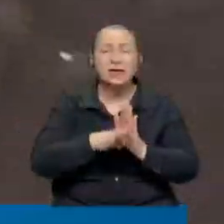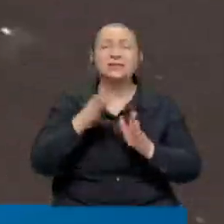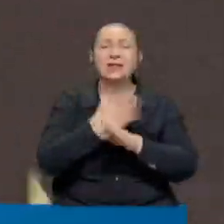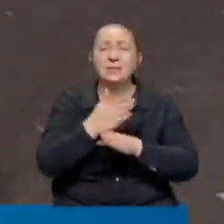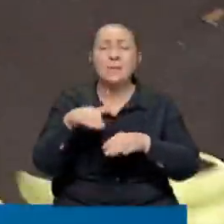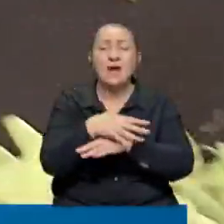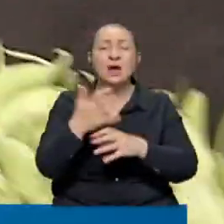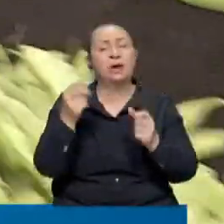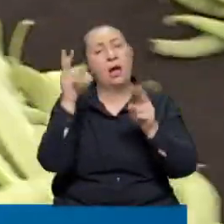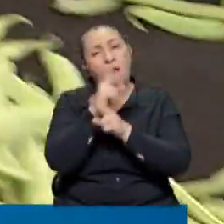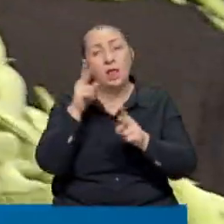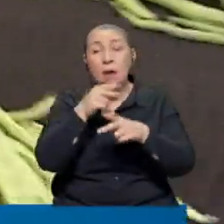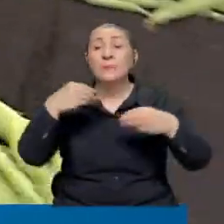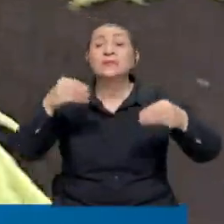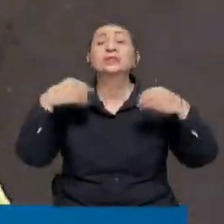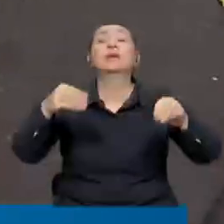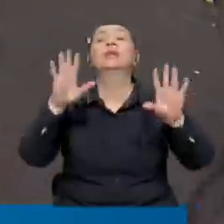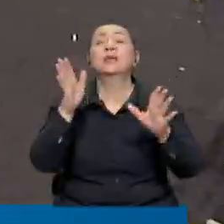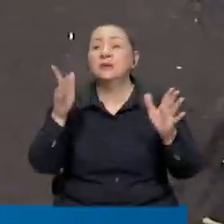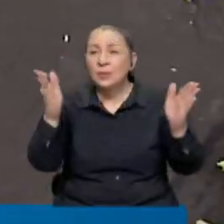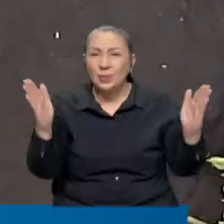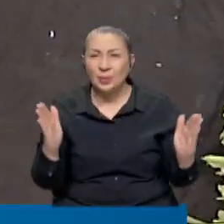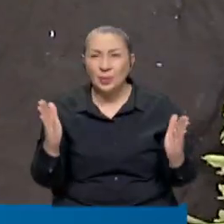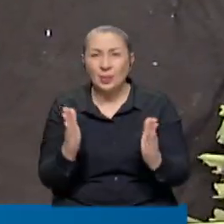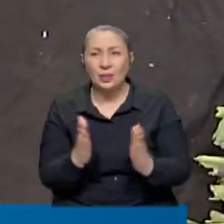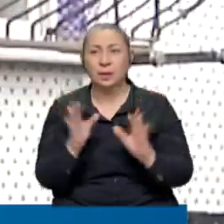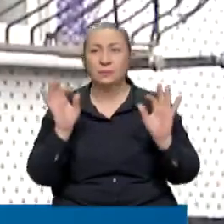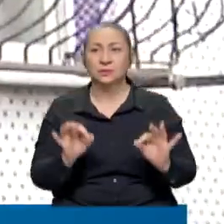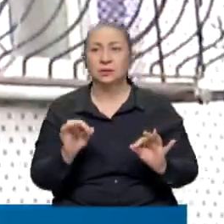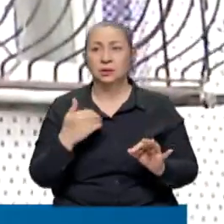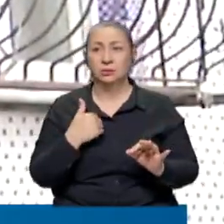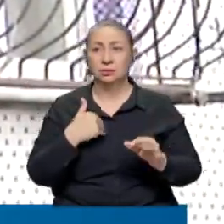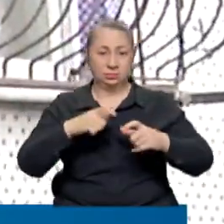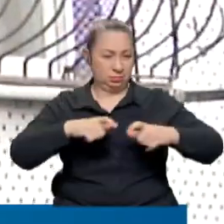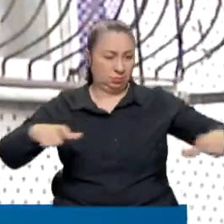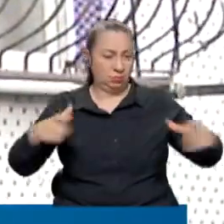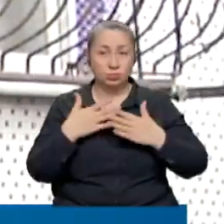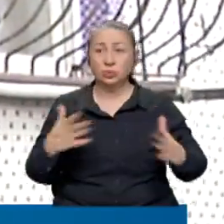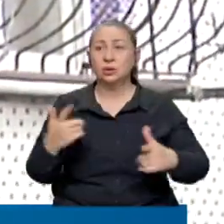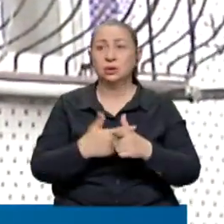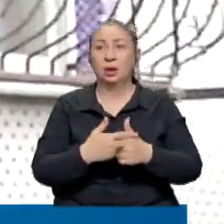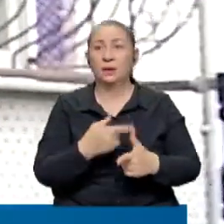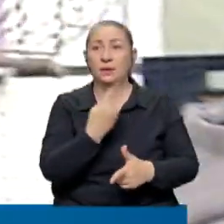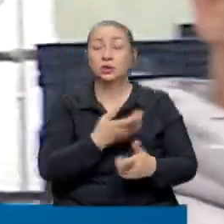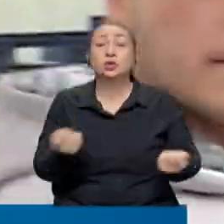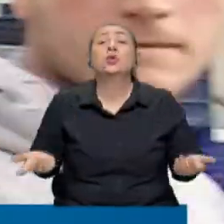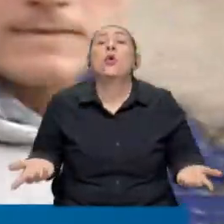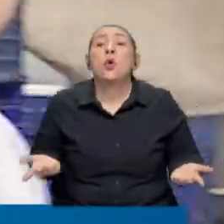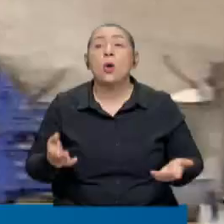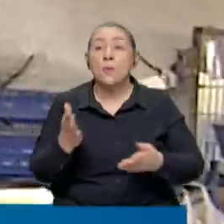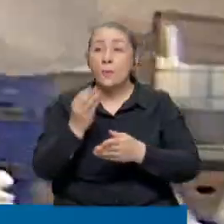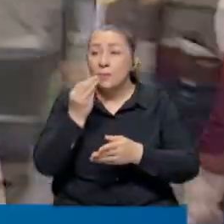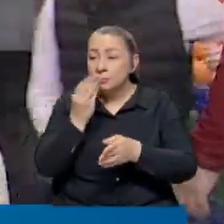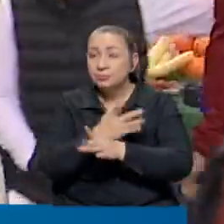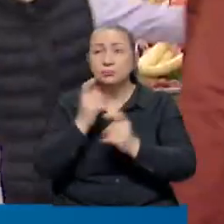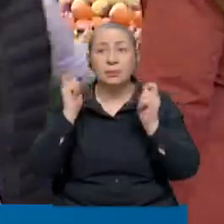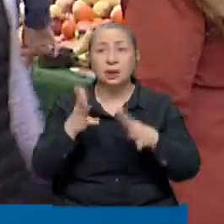hayal. Pazarcılar satamadıkları için tezgahlarını küçültmeye başladılar. Normalde bizim tezgah büyüktür, kiraya verdik. İş yok diye, mal pahalı diye